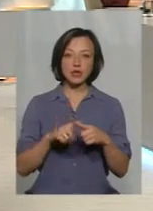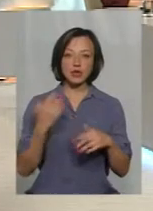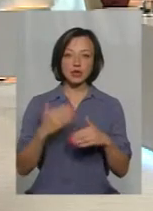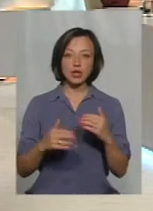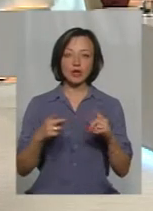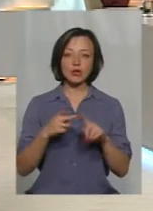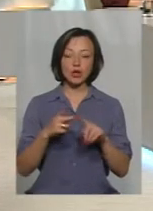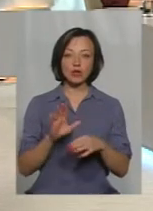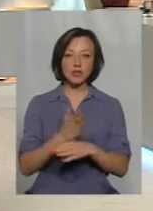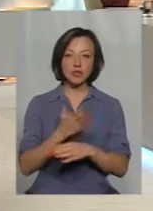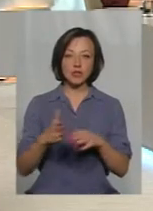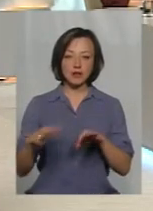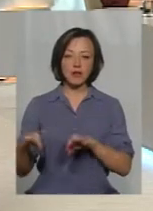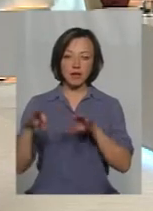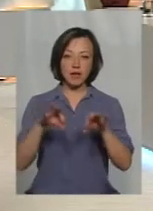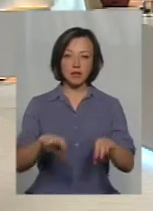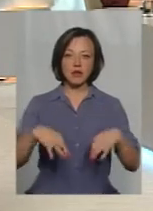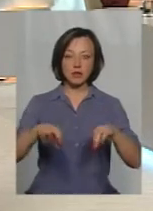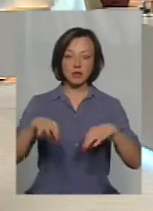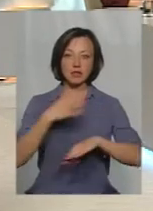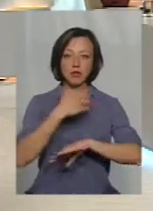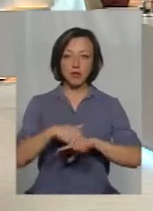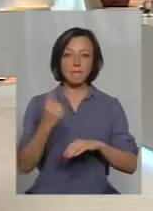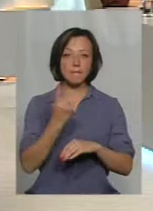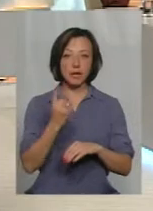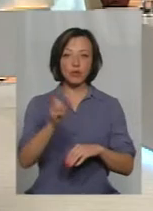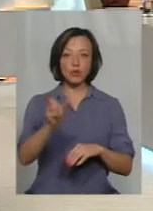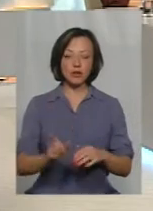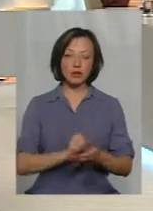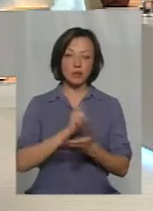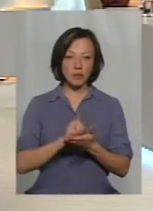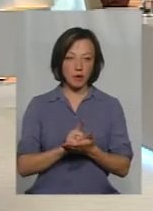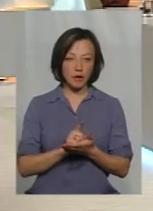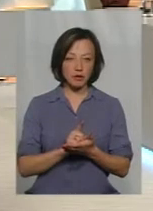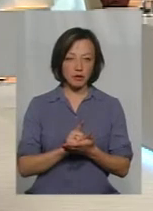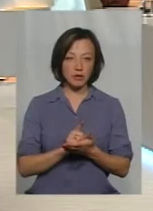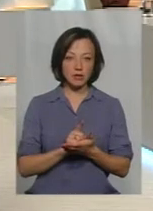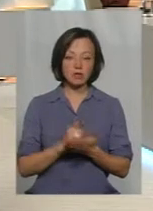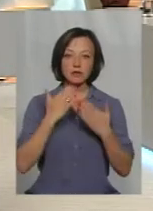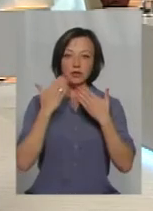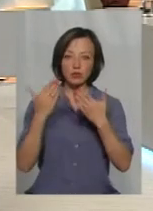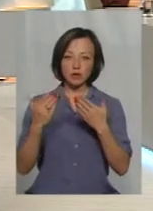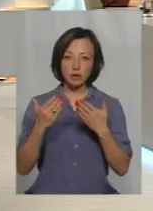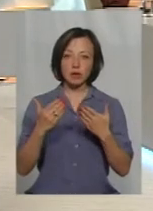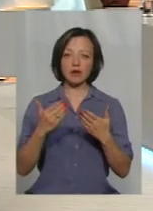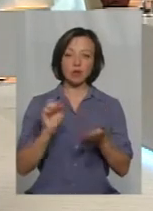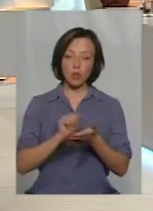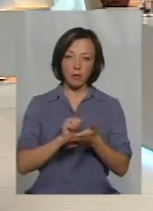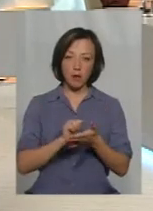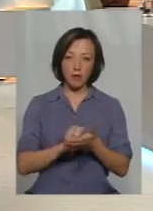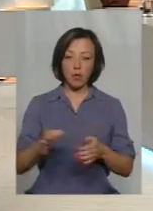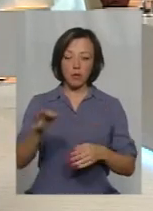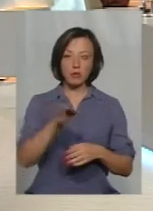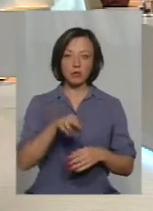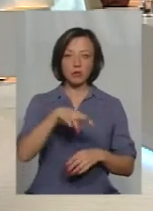друга частина везення автомобіля з-за кордона. Тому що перша людина має, на тому що я сказала, звернутися з посильним листом в